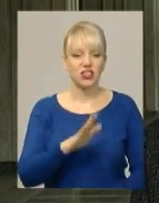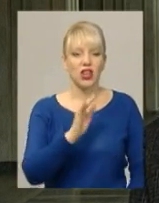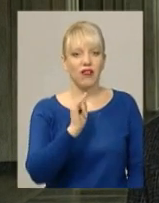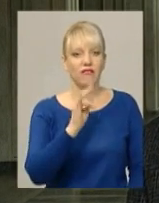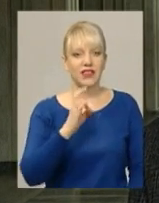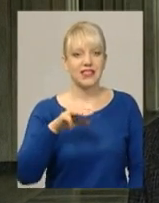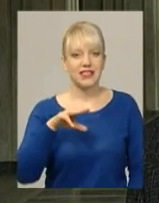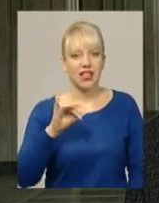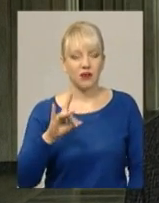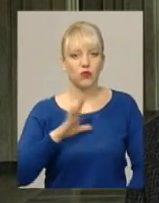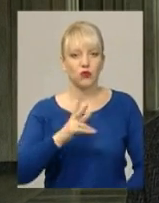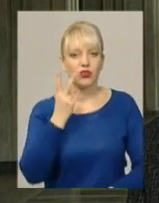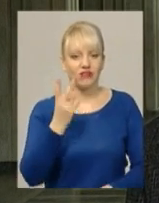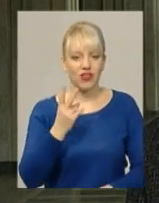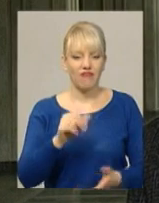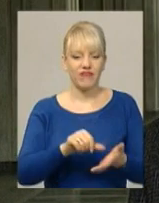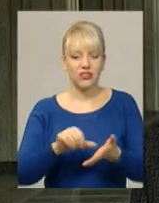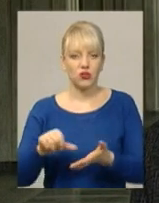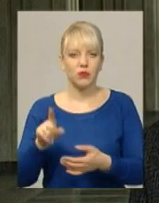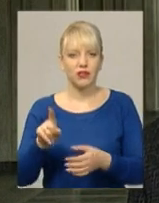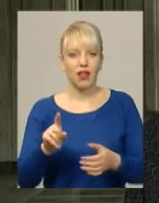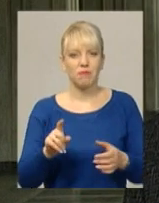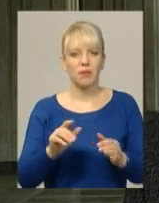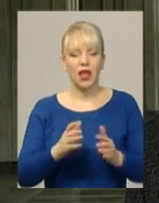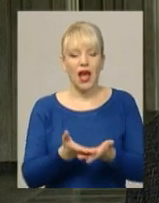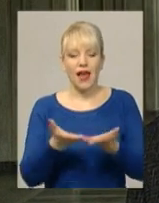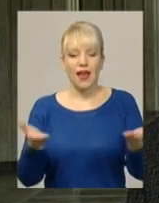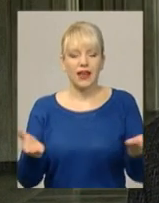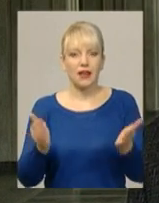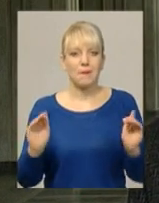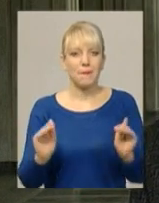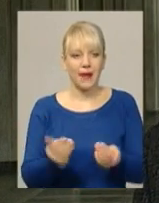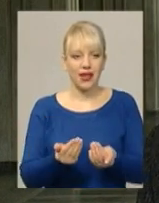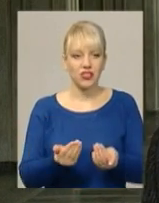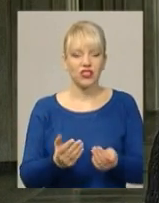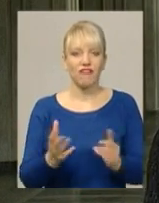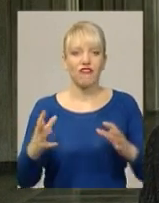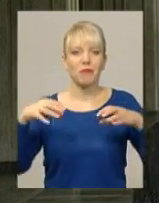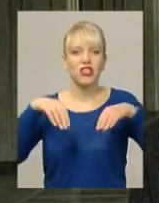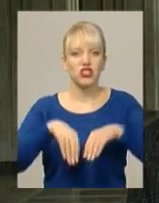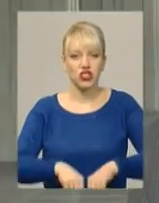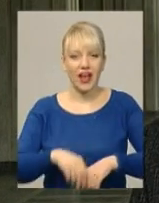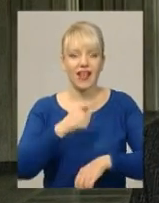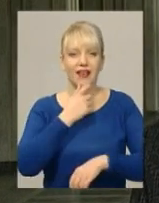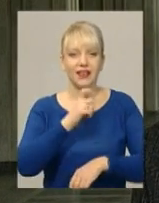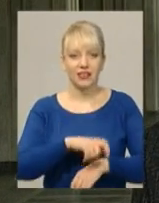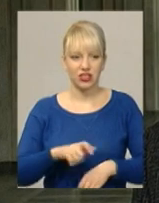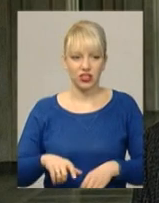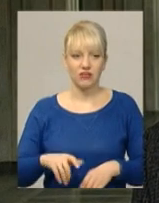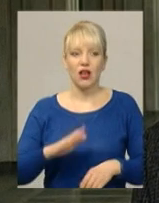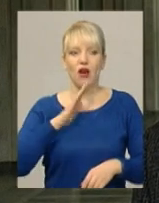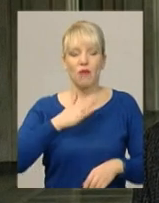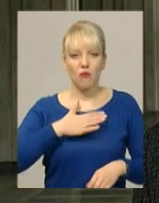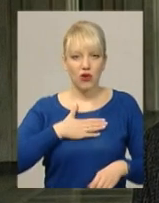виступи, тому що там трошки арена менша, міщає менше глядачів. Моя місія